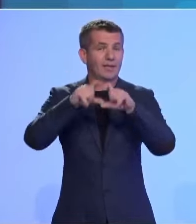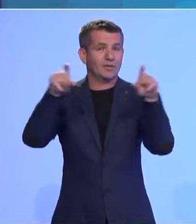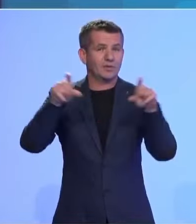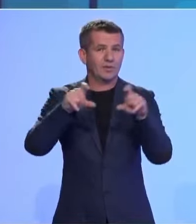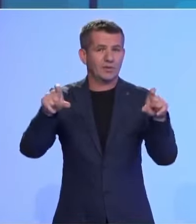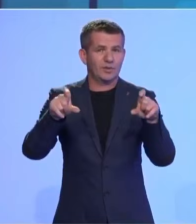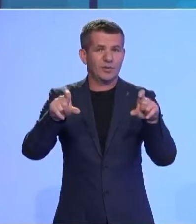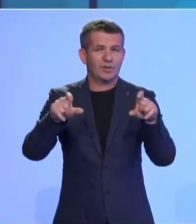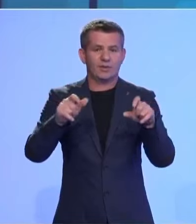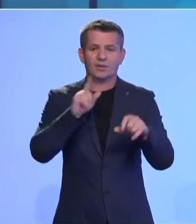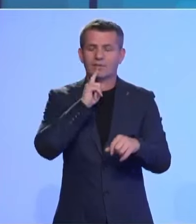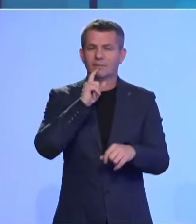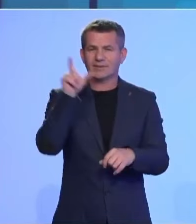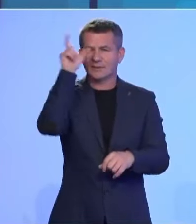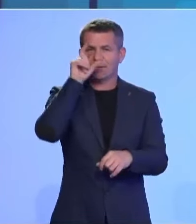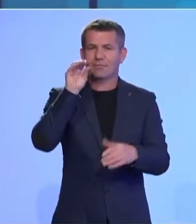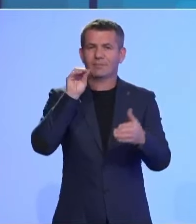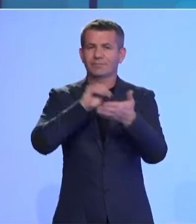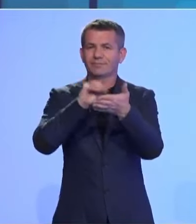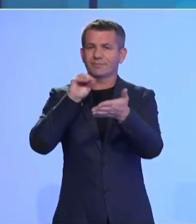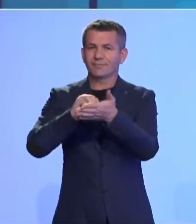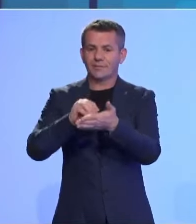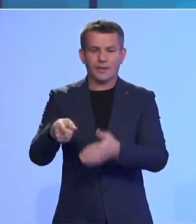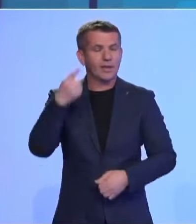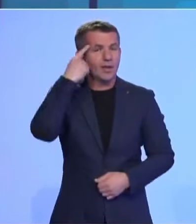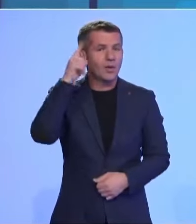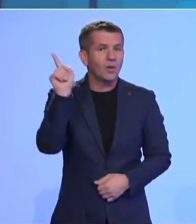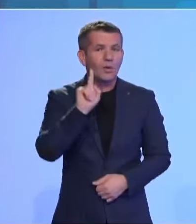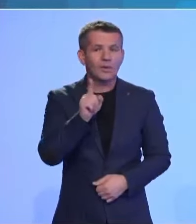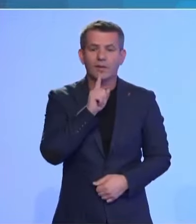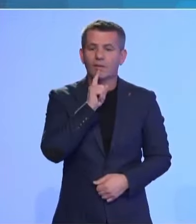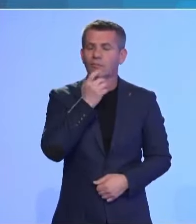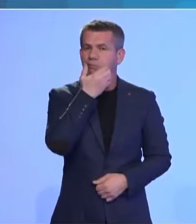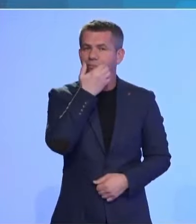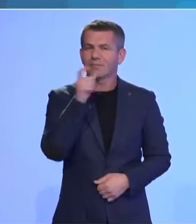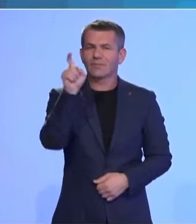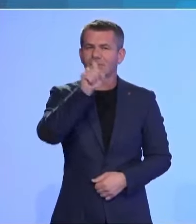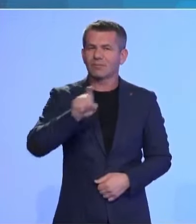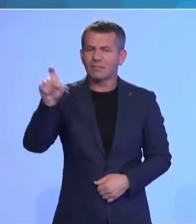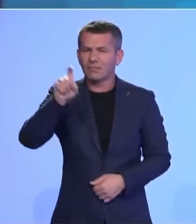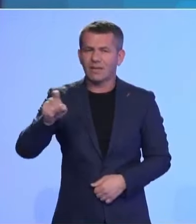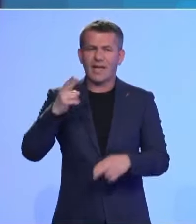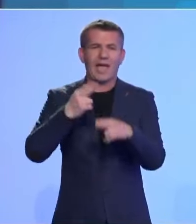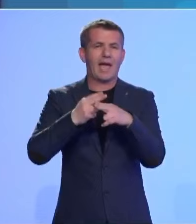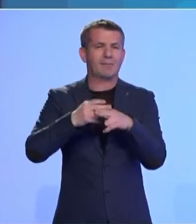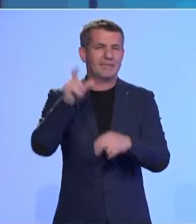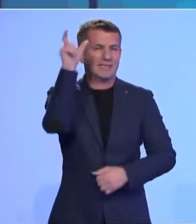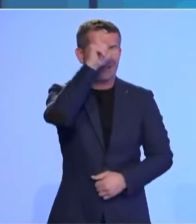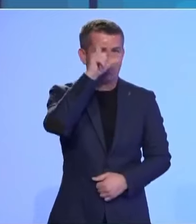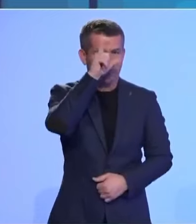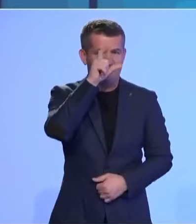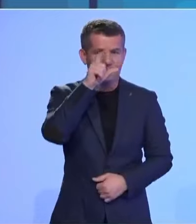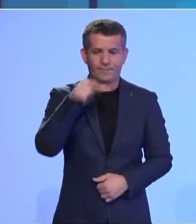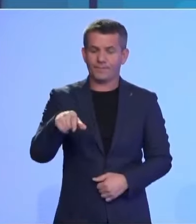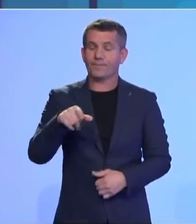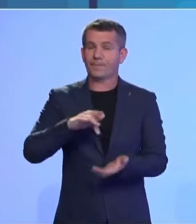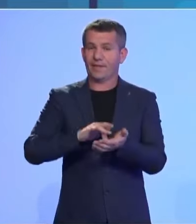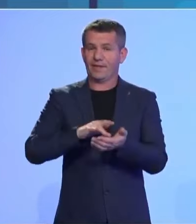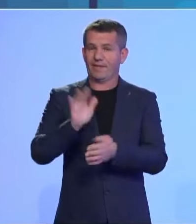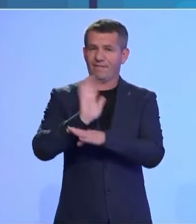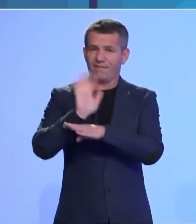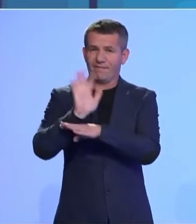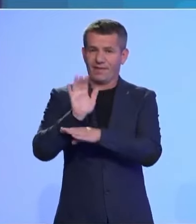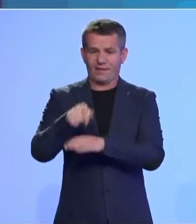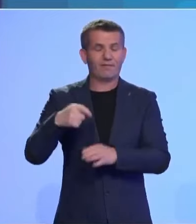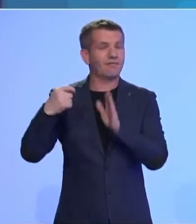mbishkrimet Serbia. Ende nuk djetë ku shë ka bërë këtë veprim. Qendra kinematografike Kosovës dhe qendra